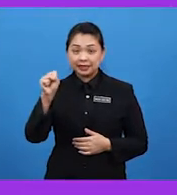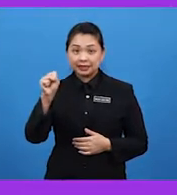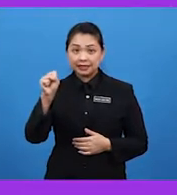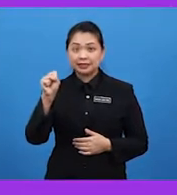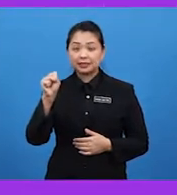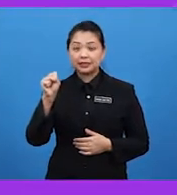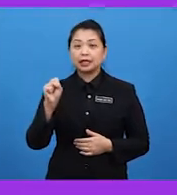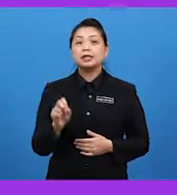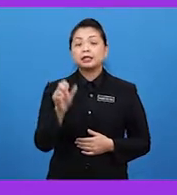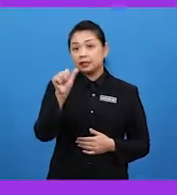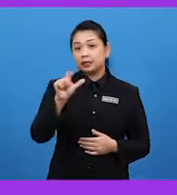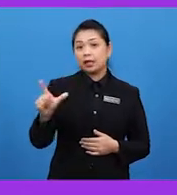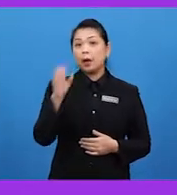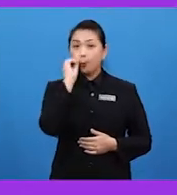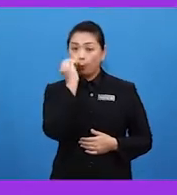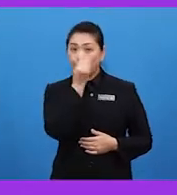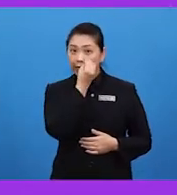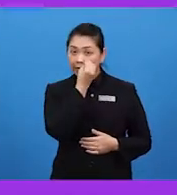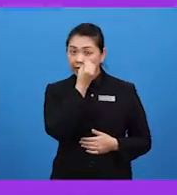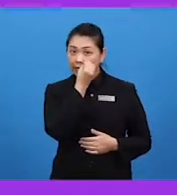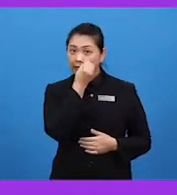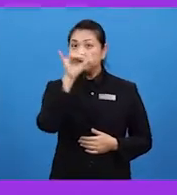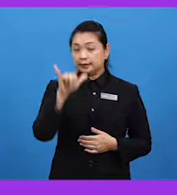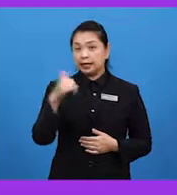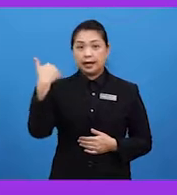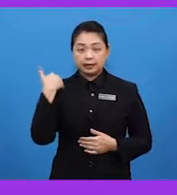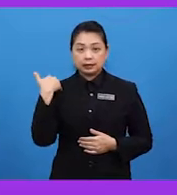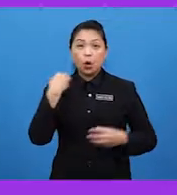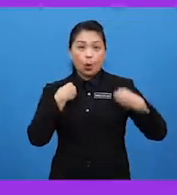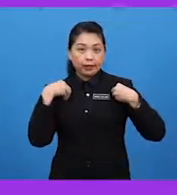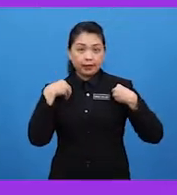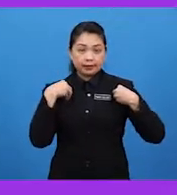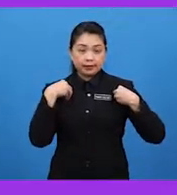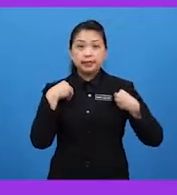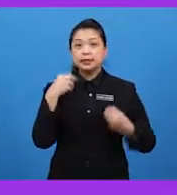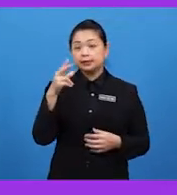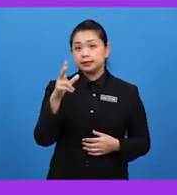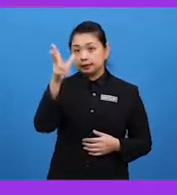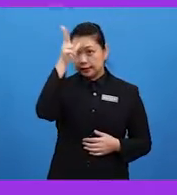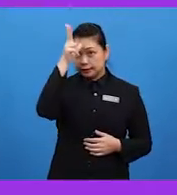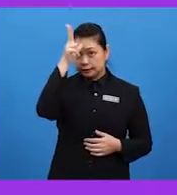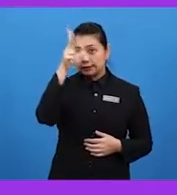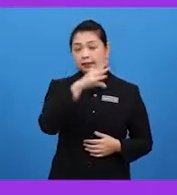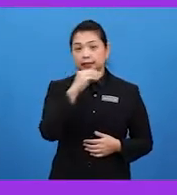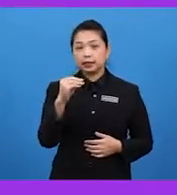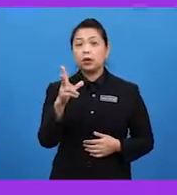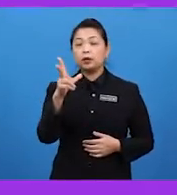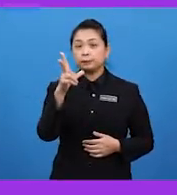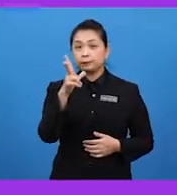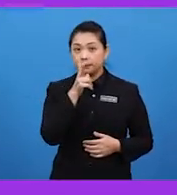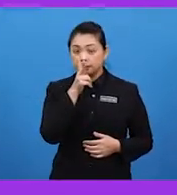uniseks ialah bunga yang organ pembiakan jantan dan organ pembiakan betina